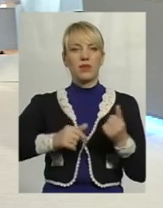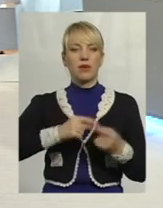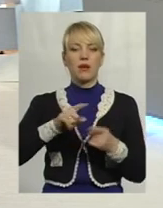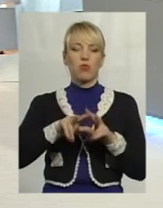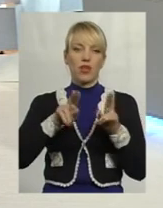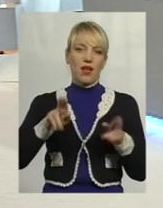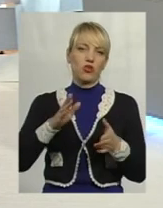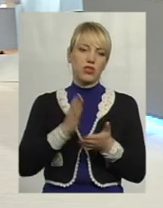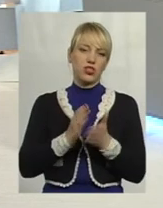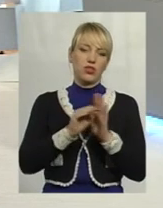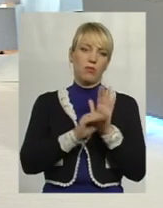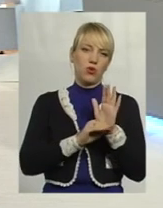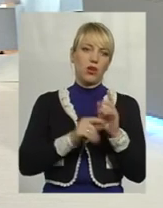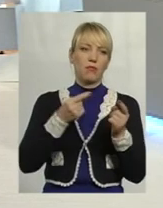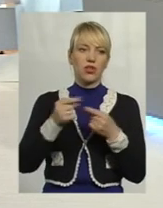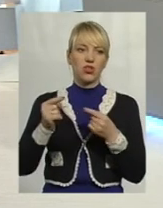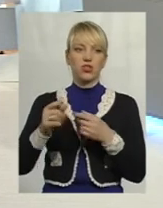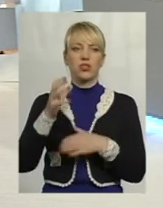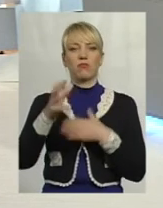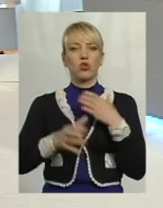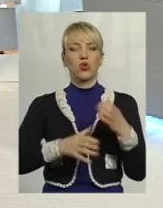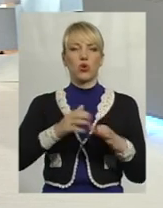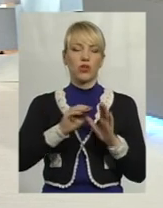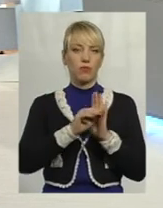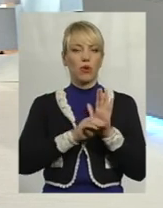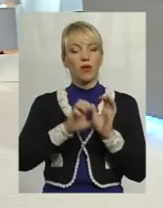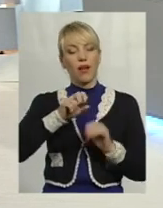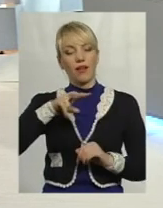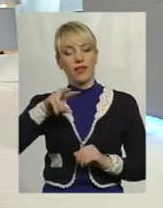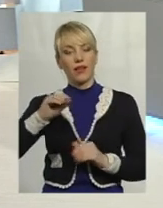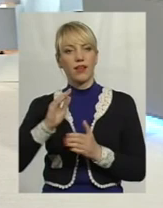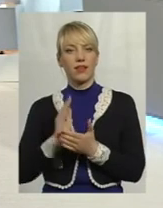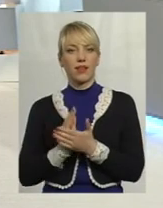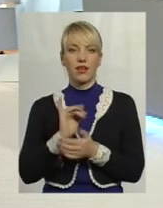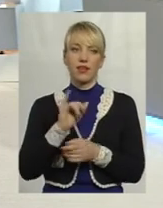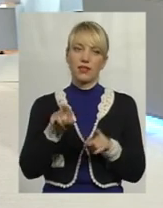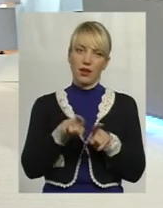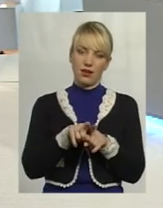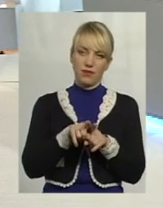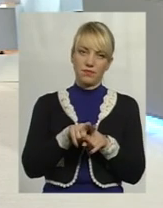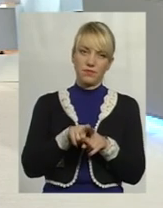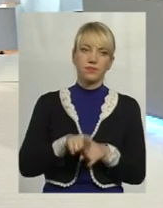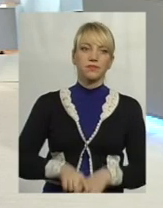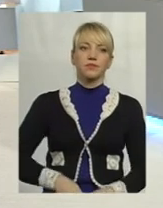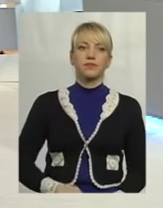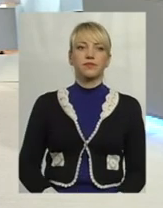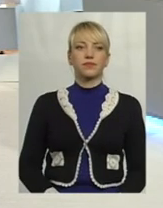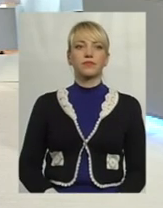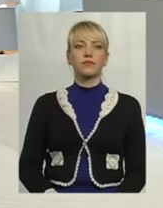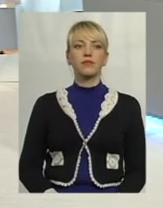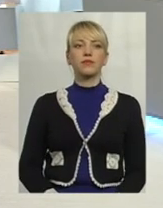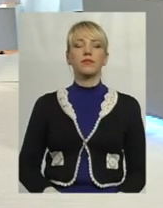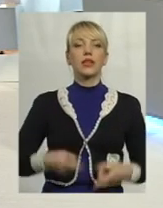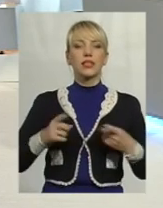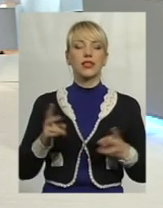програми інші, загалом міжнародні програми, але є і така. Звісно, варто